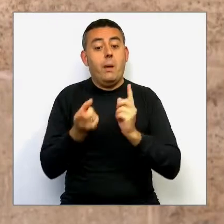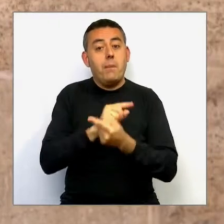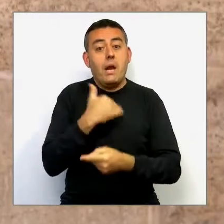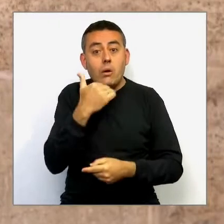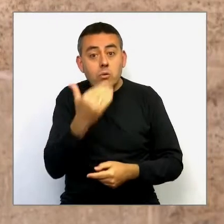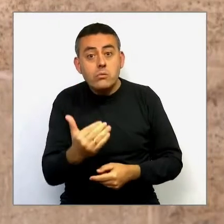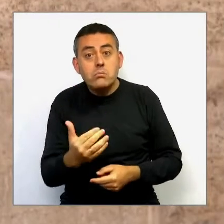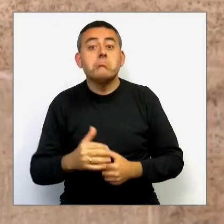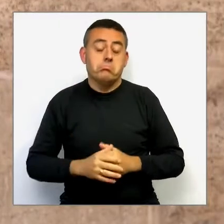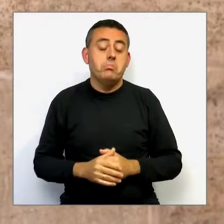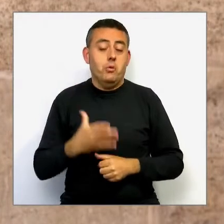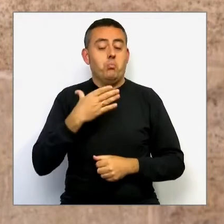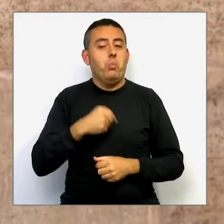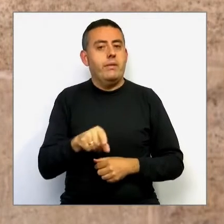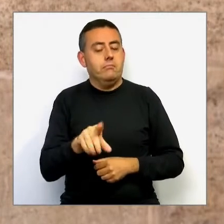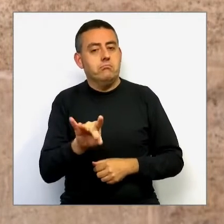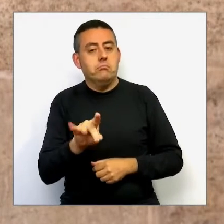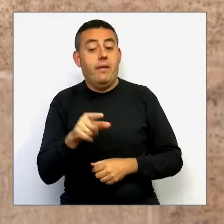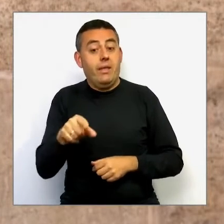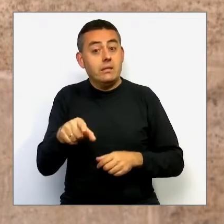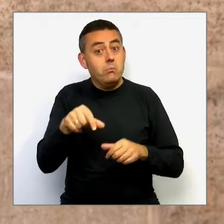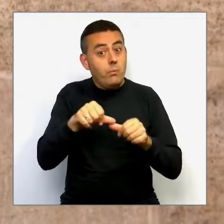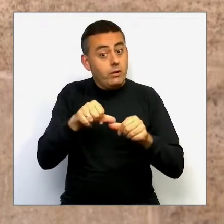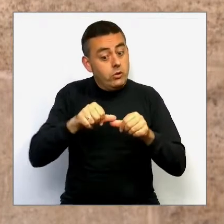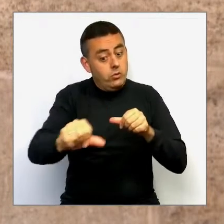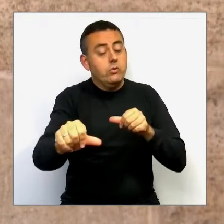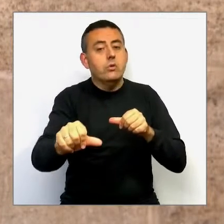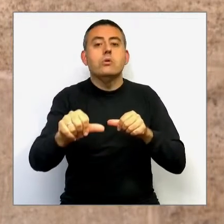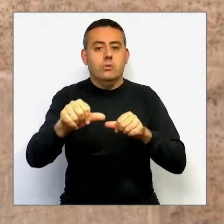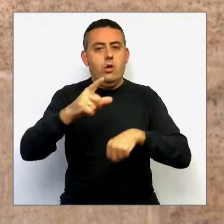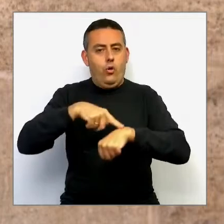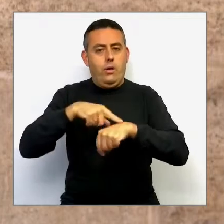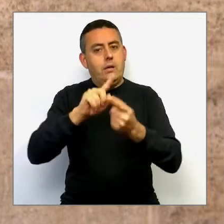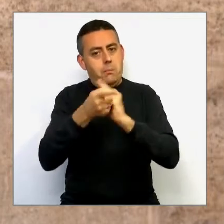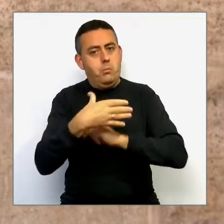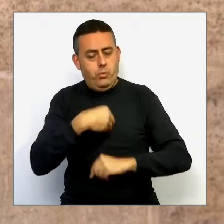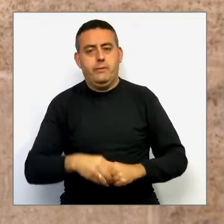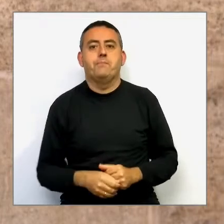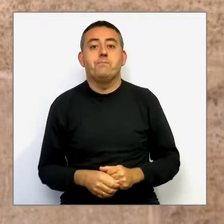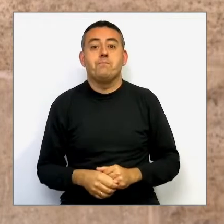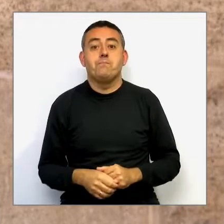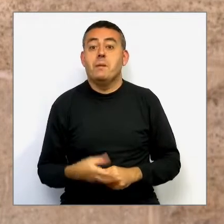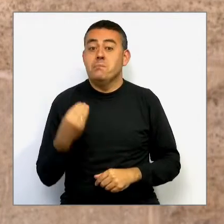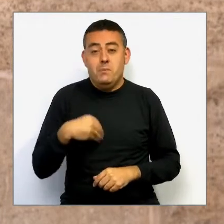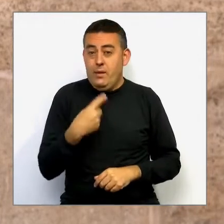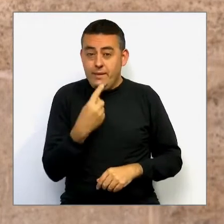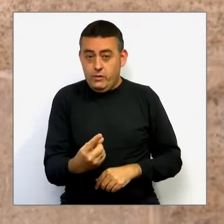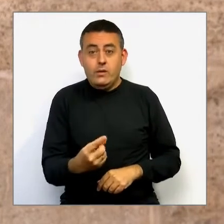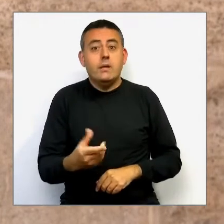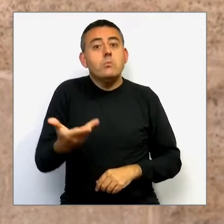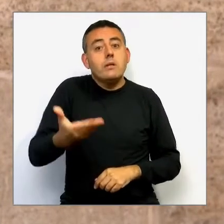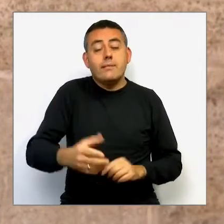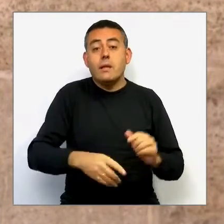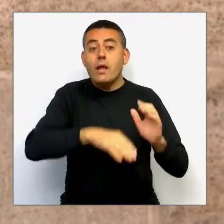modificació a partir d'aquest moment. Nosaltres, el que hem dit en tot moment, que ha de produir-se una desescalada gradual,